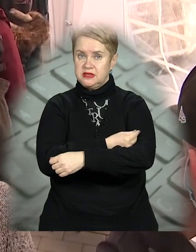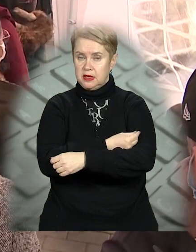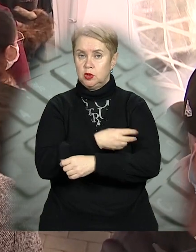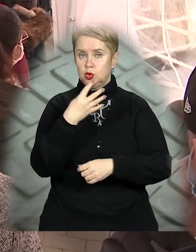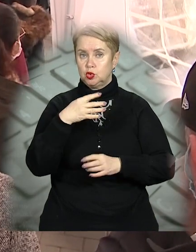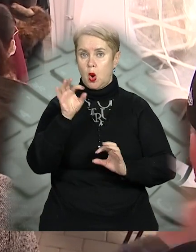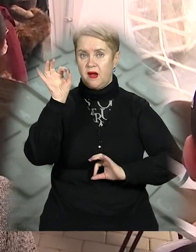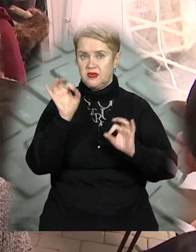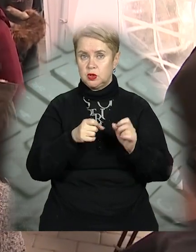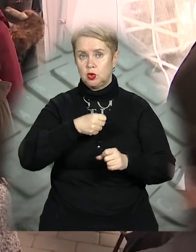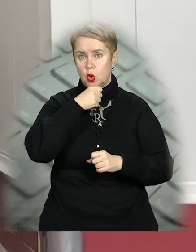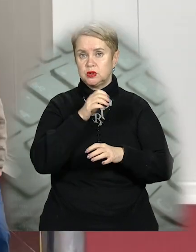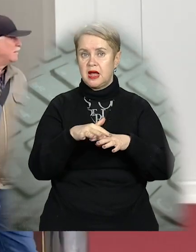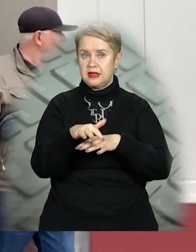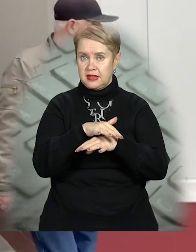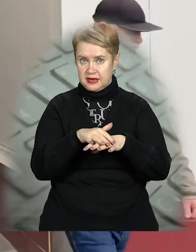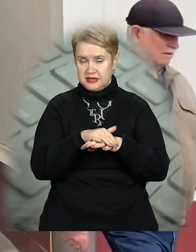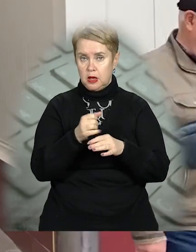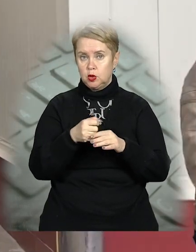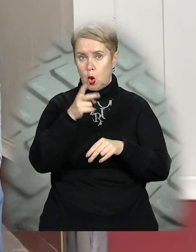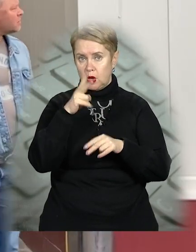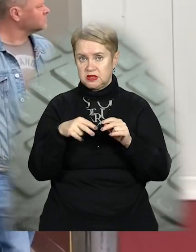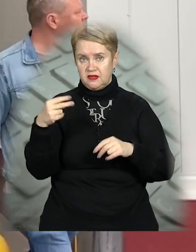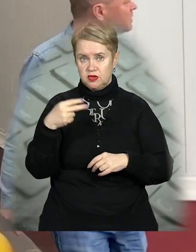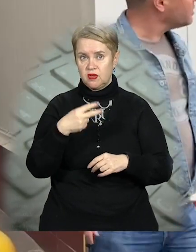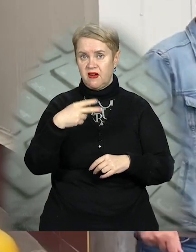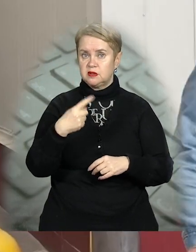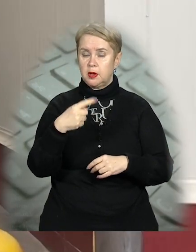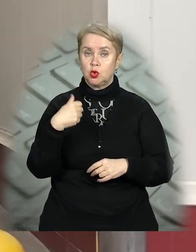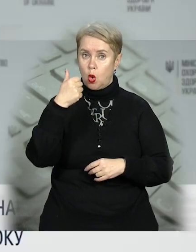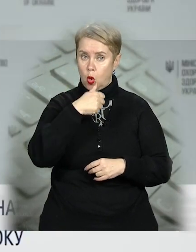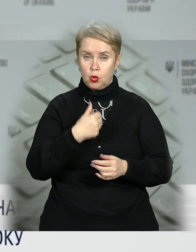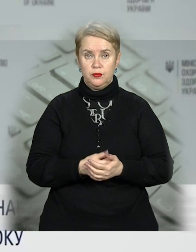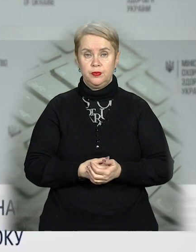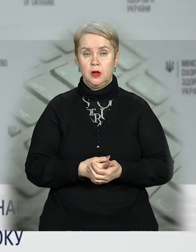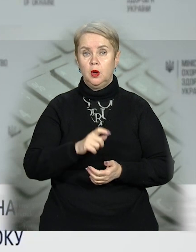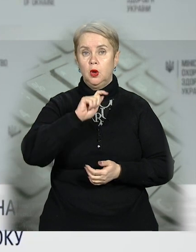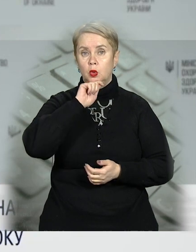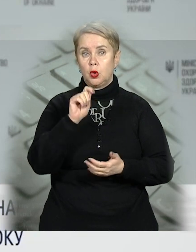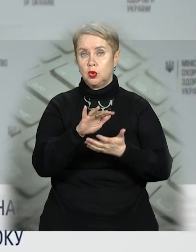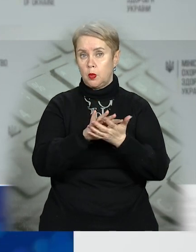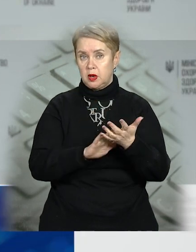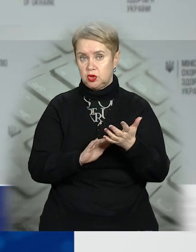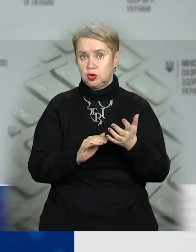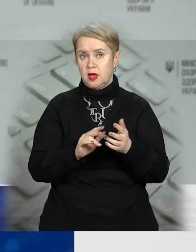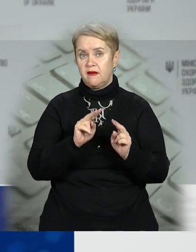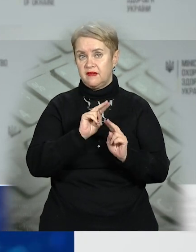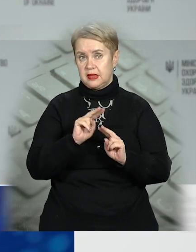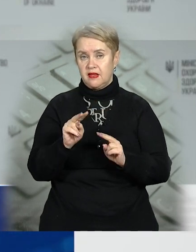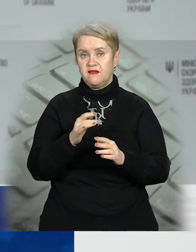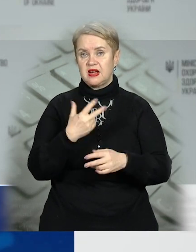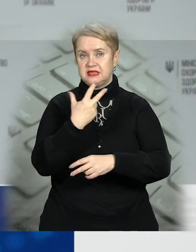40% дорослого населення до кінця 2021 року. Україна продовжує витримувати темпи